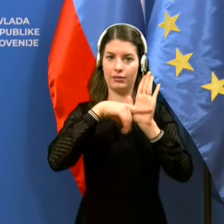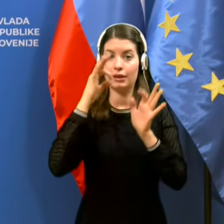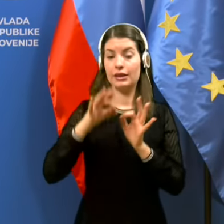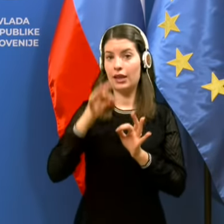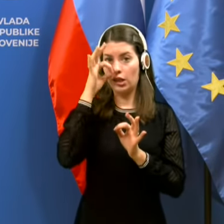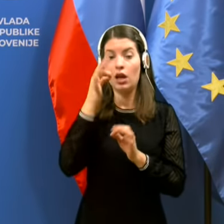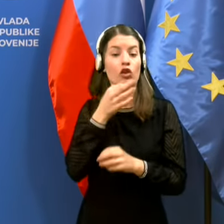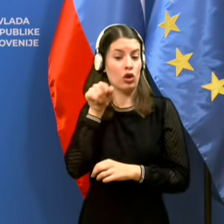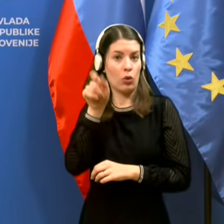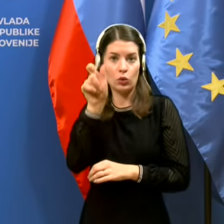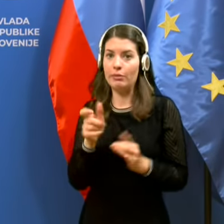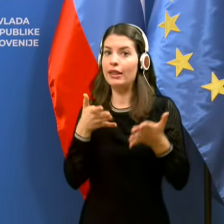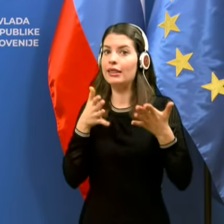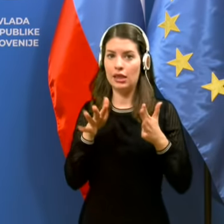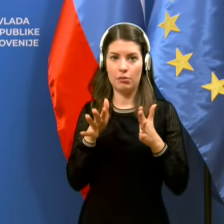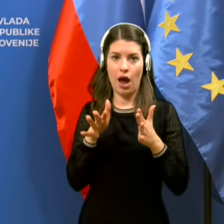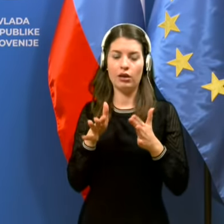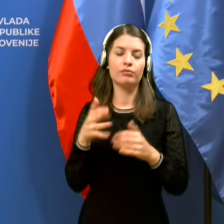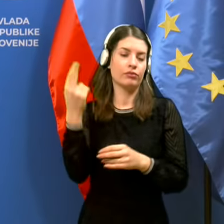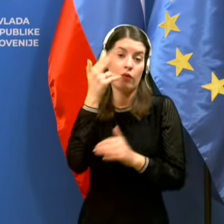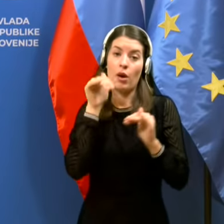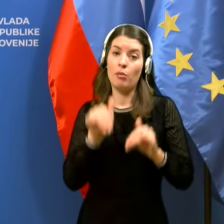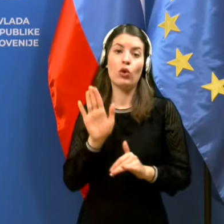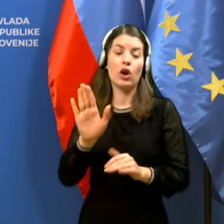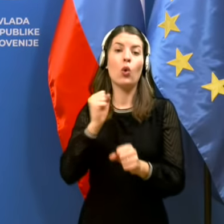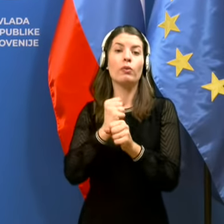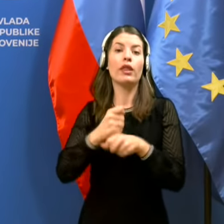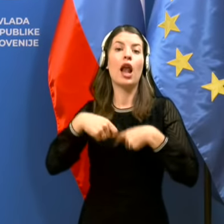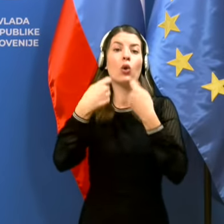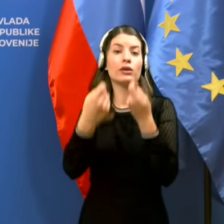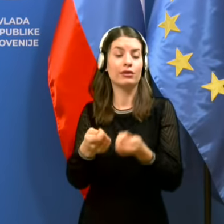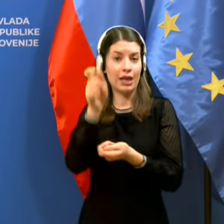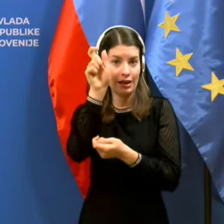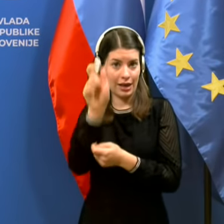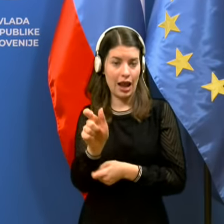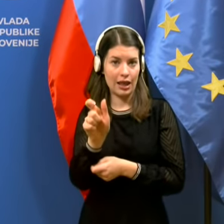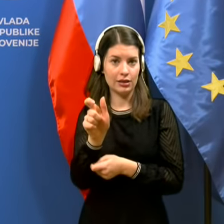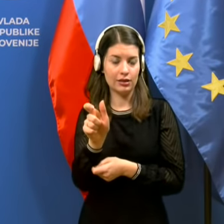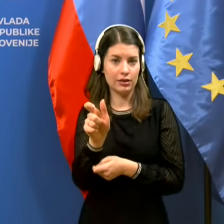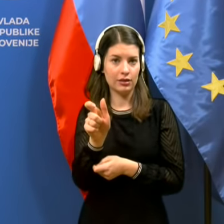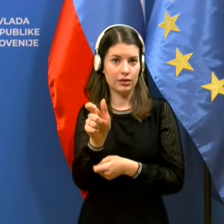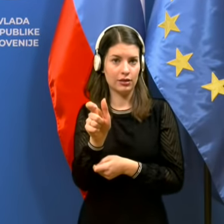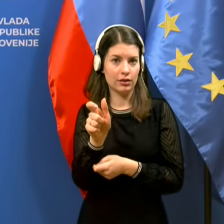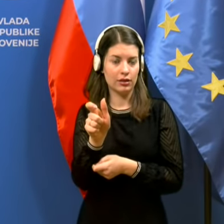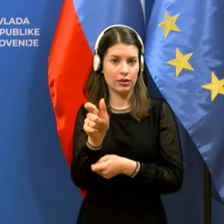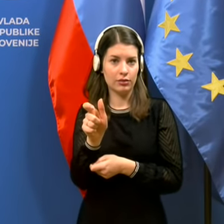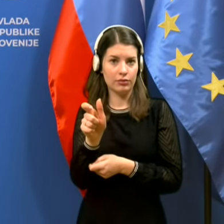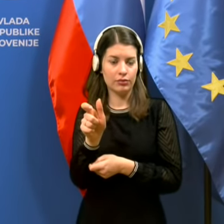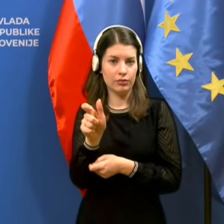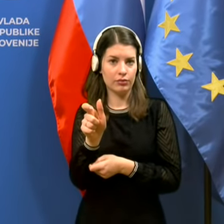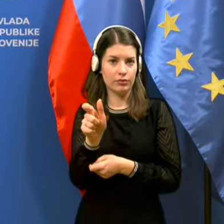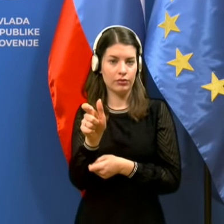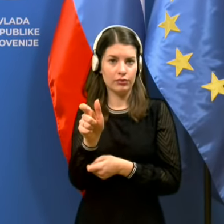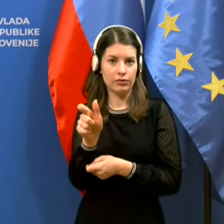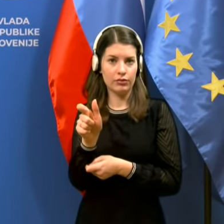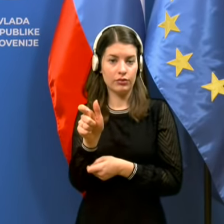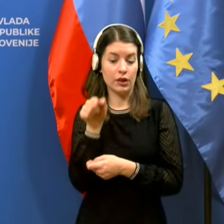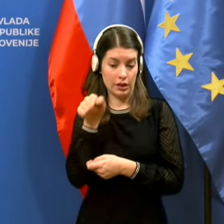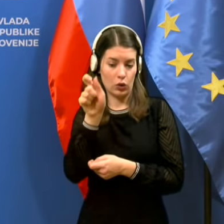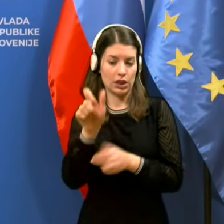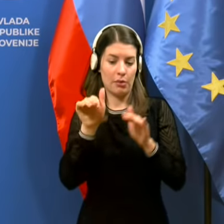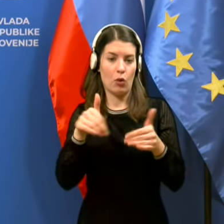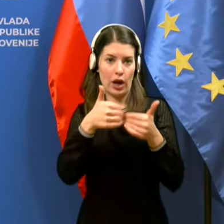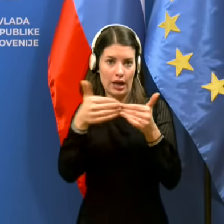Če ga nima, mora seveda delodijalec zagotoviti, bo dobil seveda taka oseba, bo dobila karanteno, napotena v